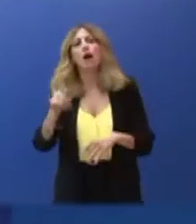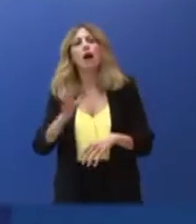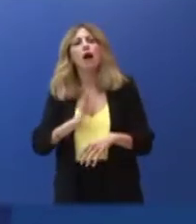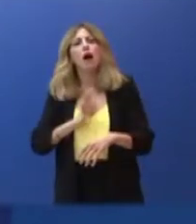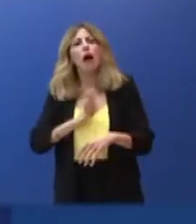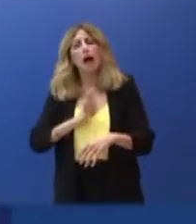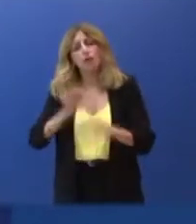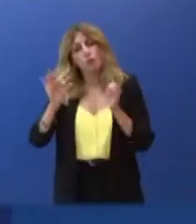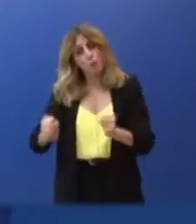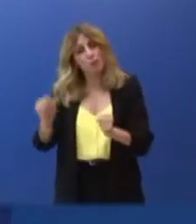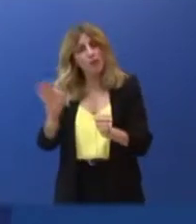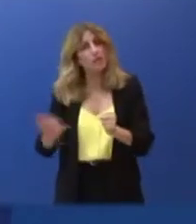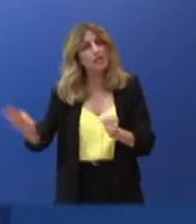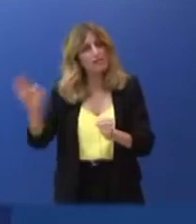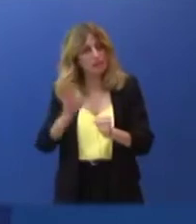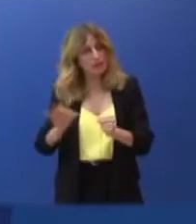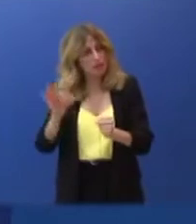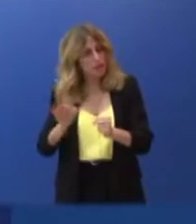στο 27%.